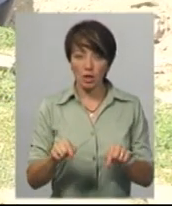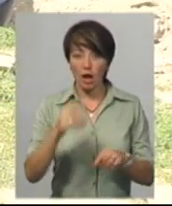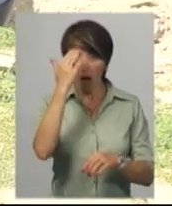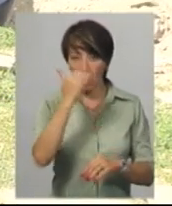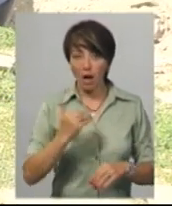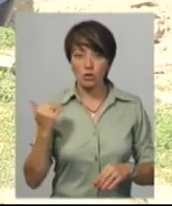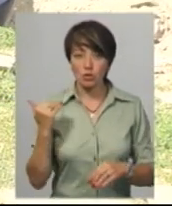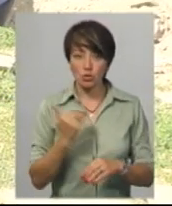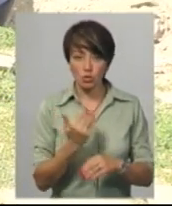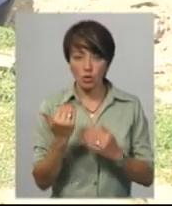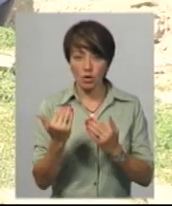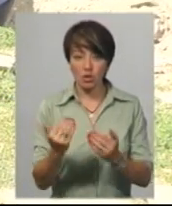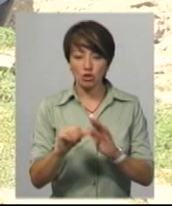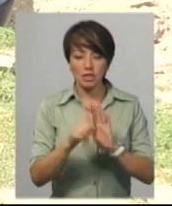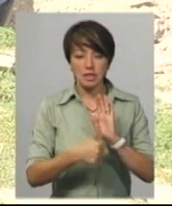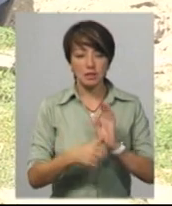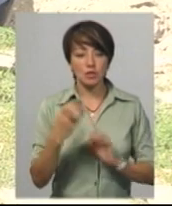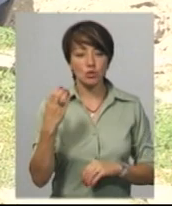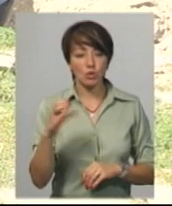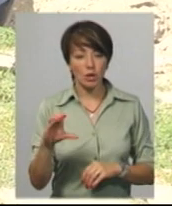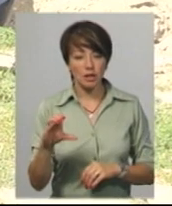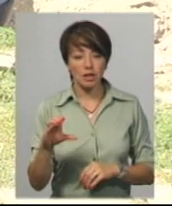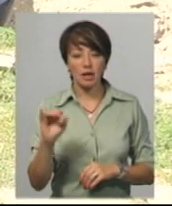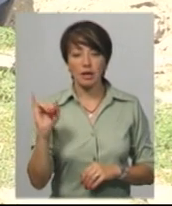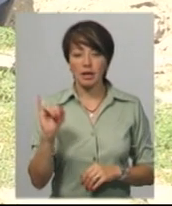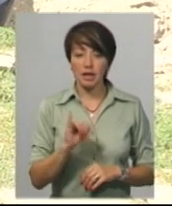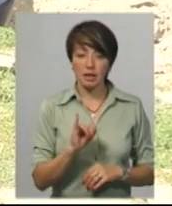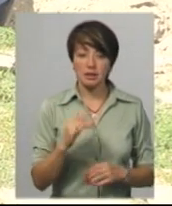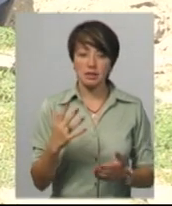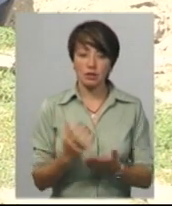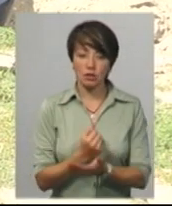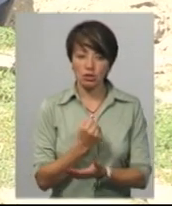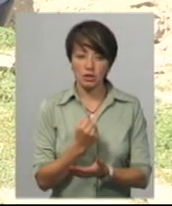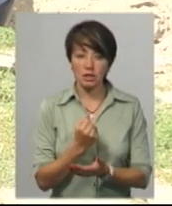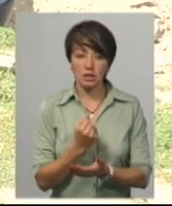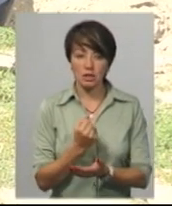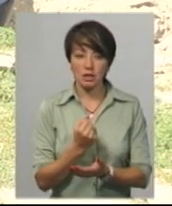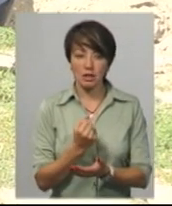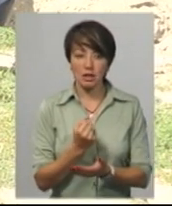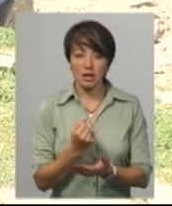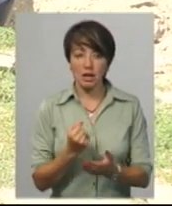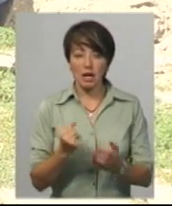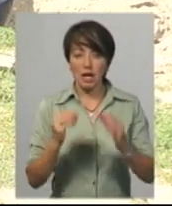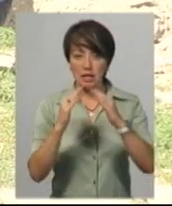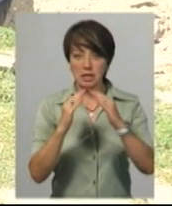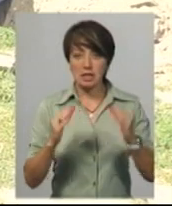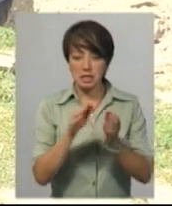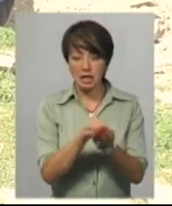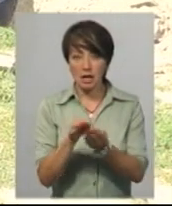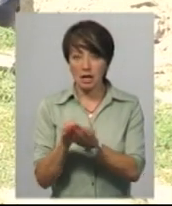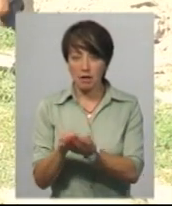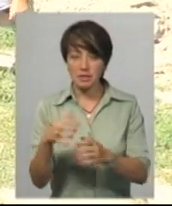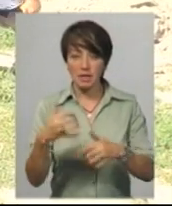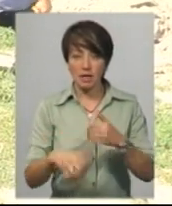Станіслава XVI століття, і знайшли склеп Міхала Потоцького середина XVI